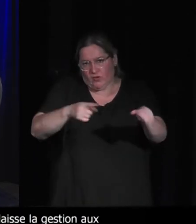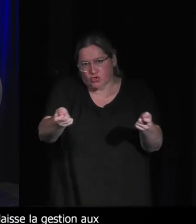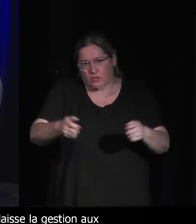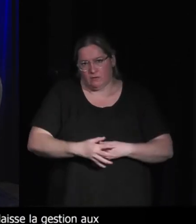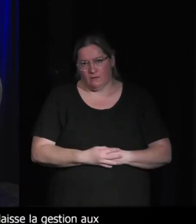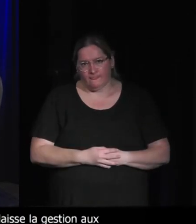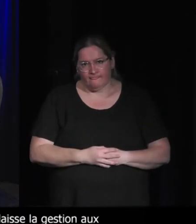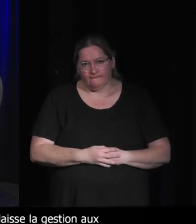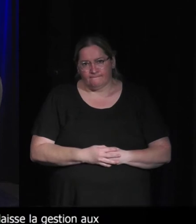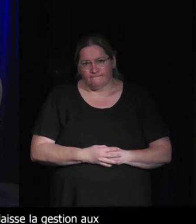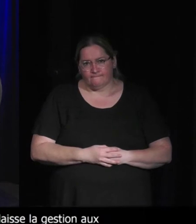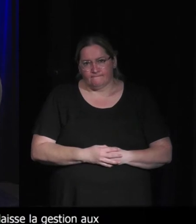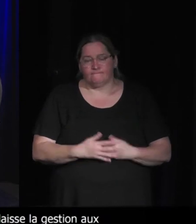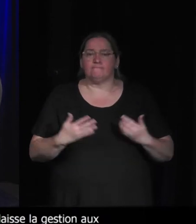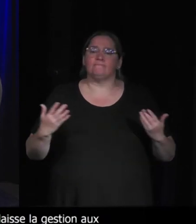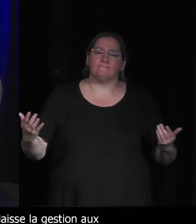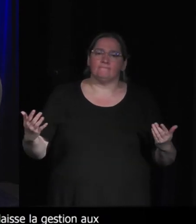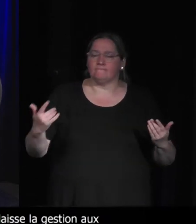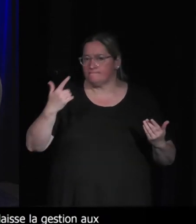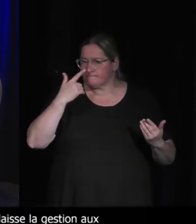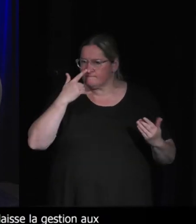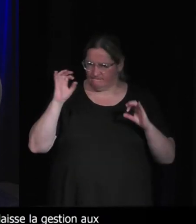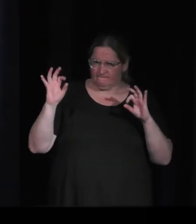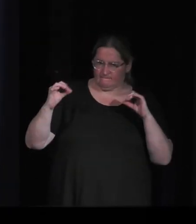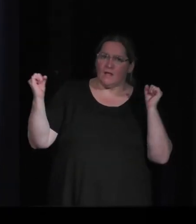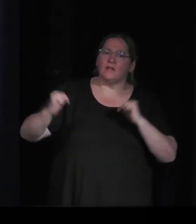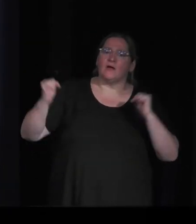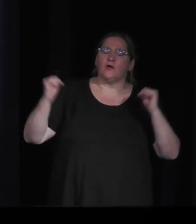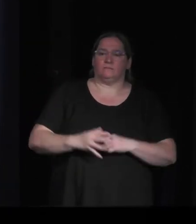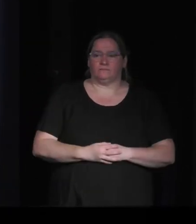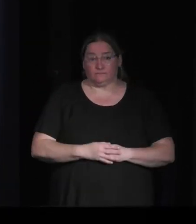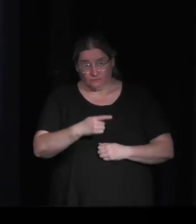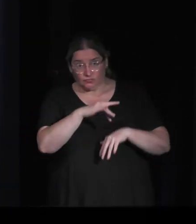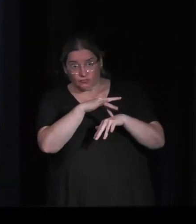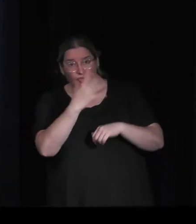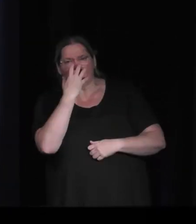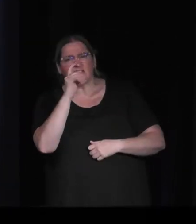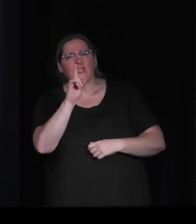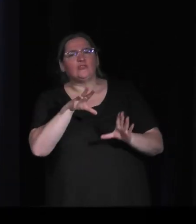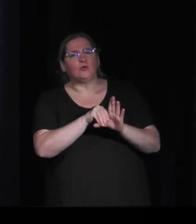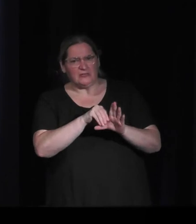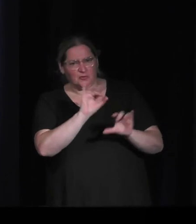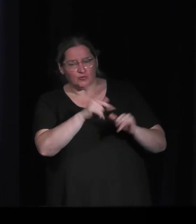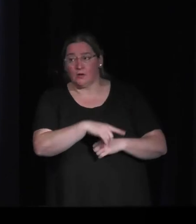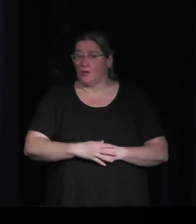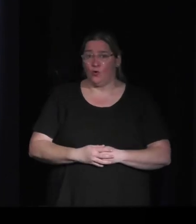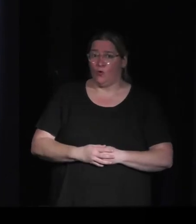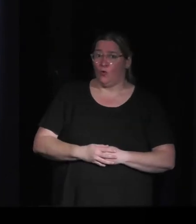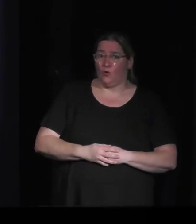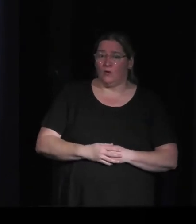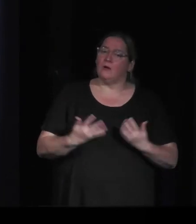éléments là-dessus. Je suis assez d'accord avec ce que tu disais. Tu as joué au Oxygen Nottingly ? Alors non, mais du coup,